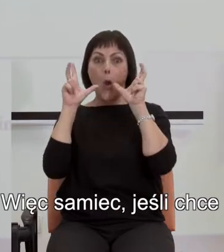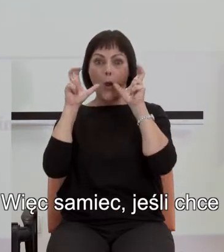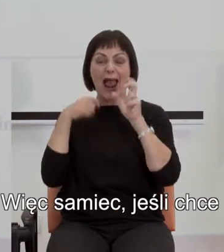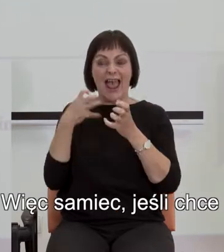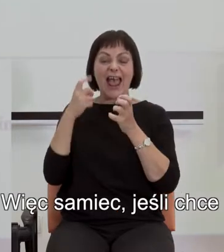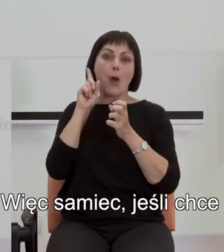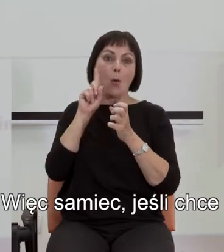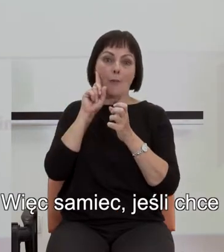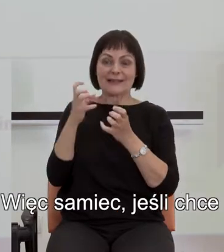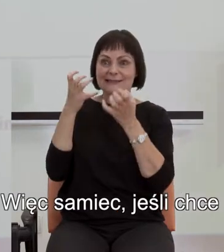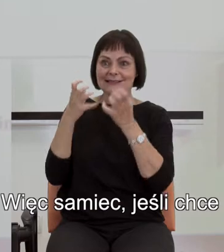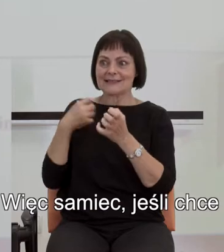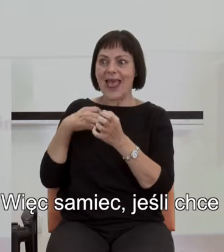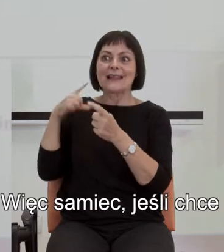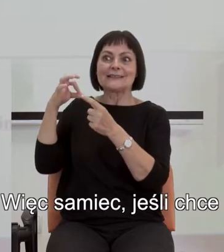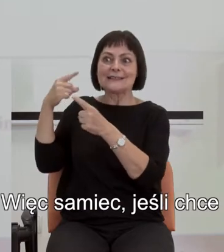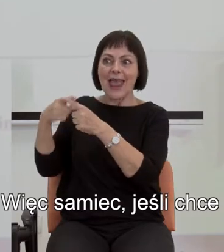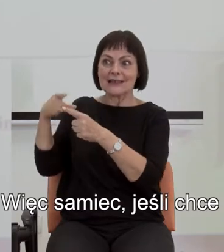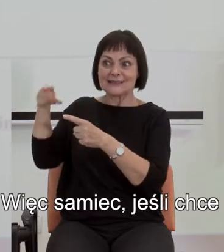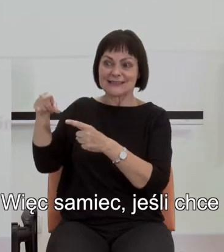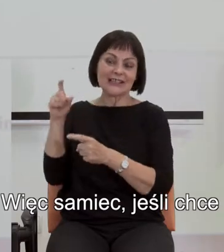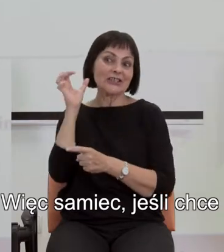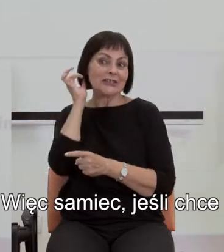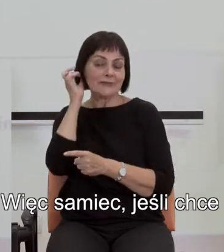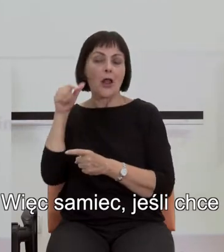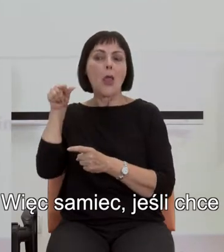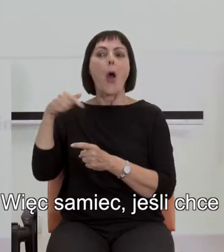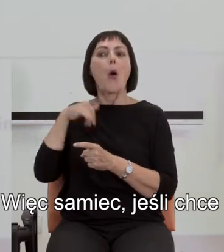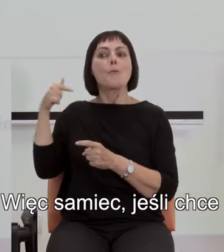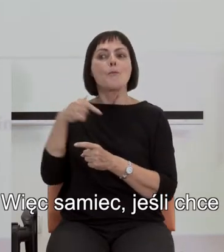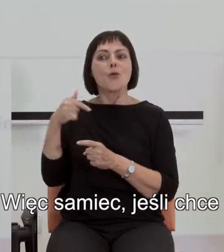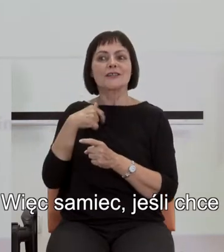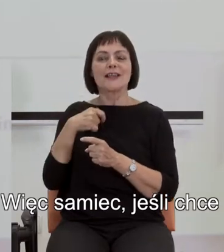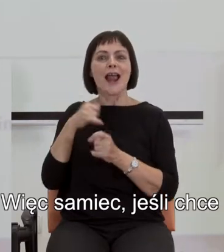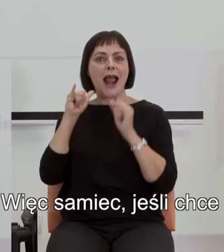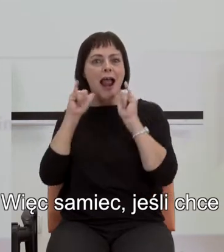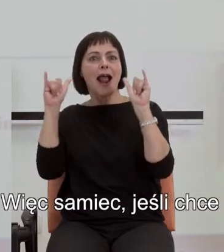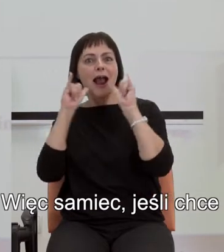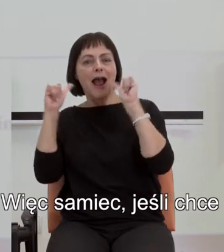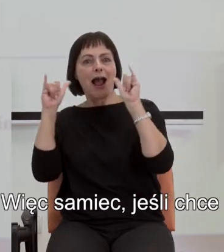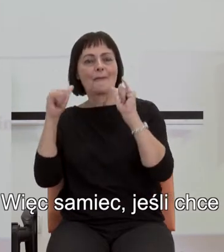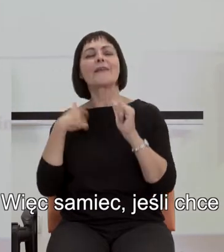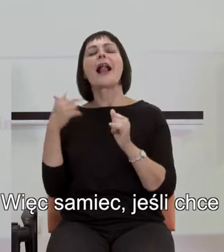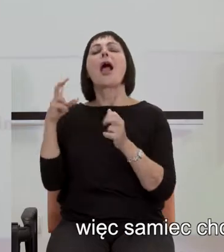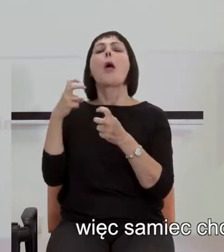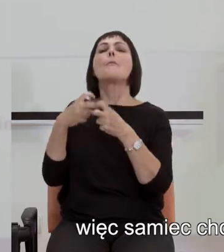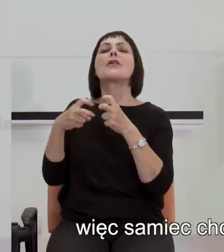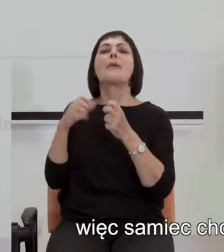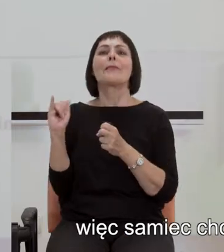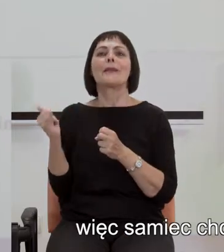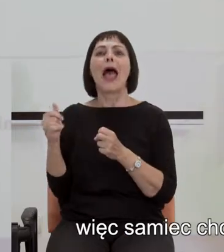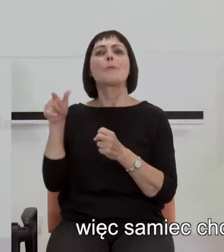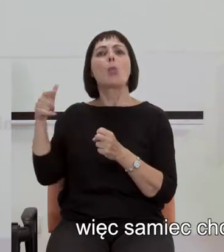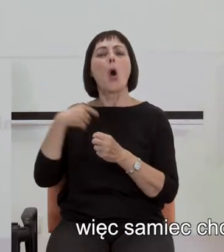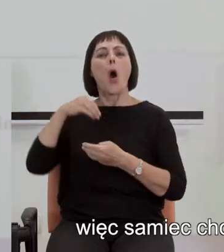kopulować z samicą, powinien wydać odpowiedni dźwięk. Na czym polega jednak problem? To jest dla niego